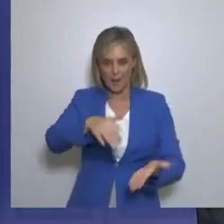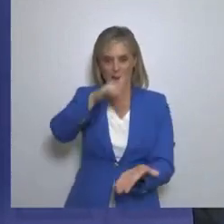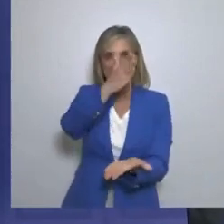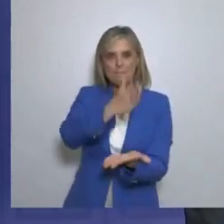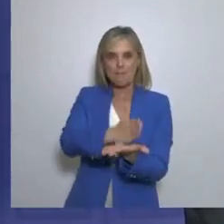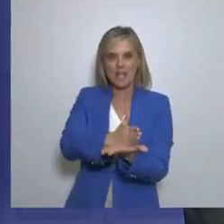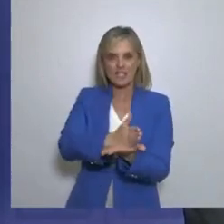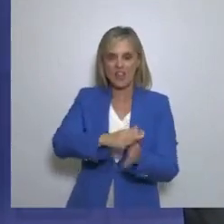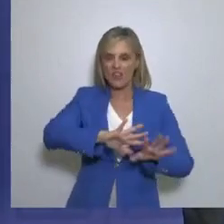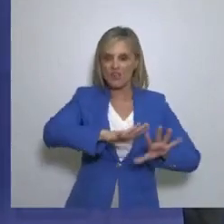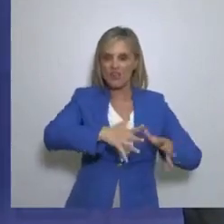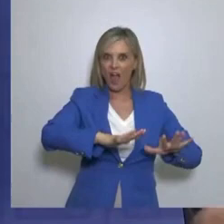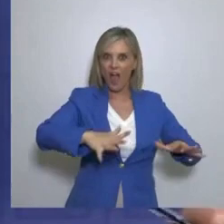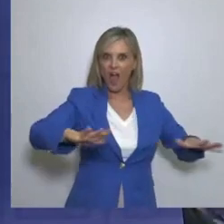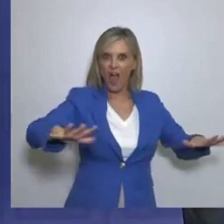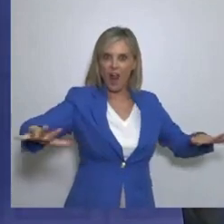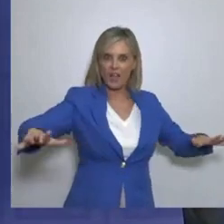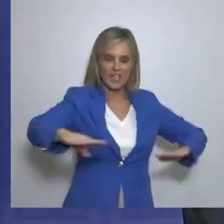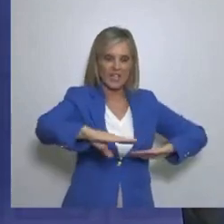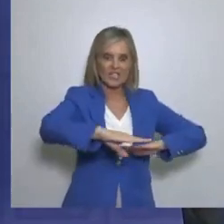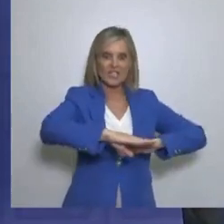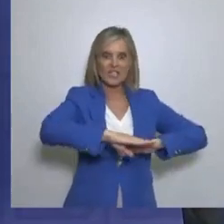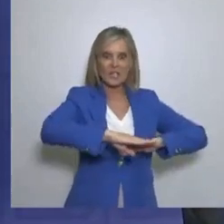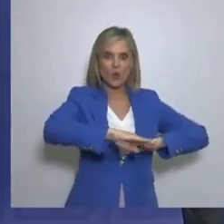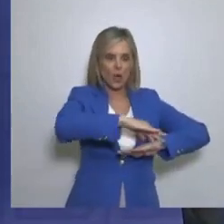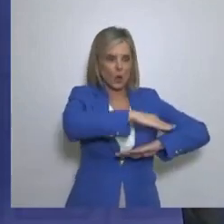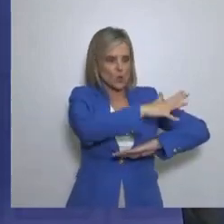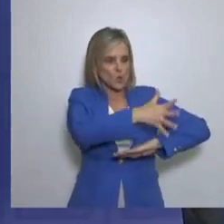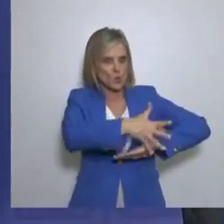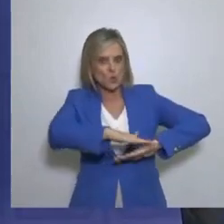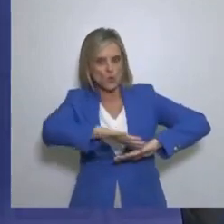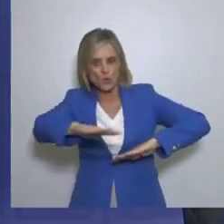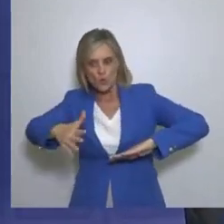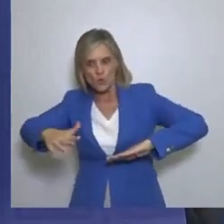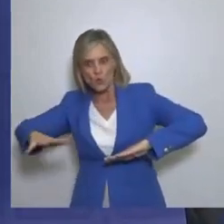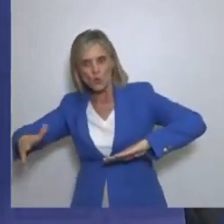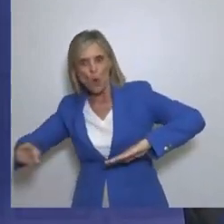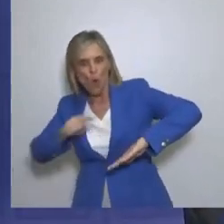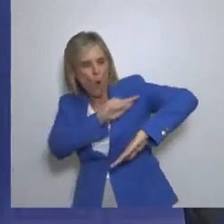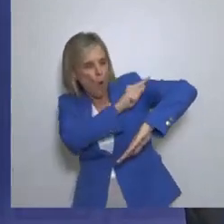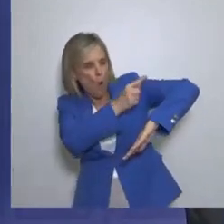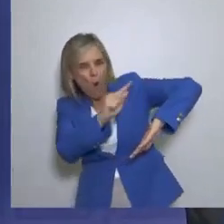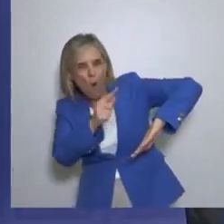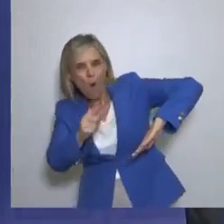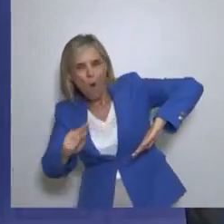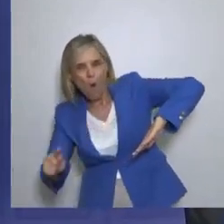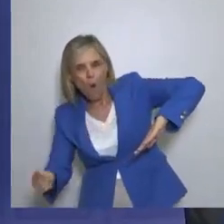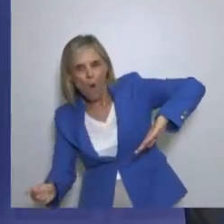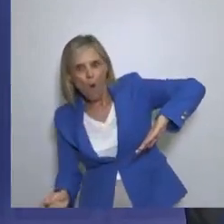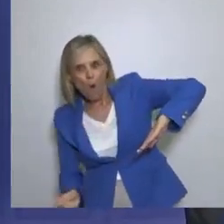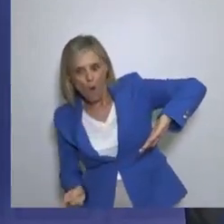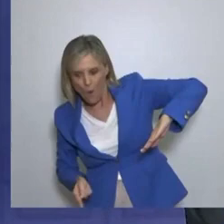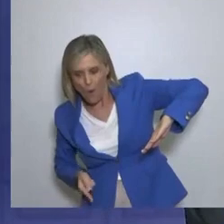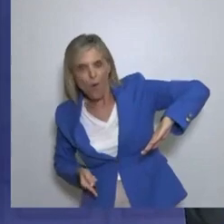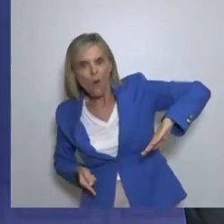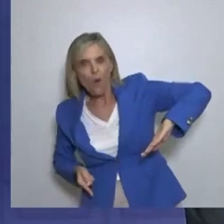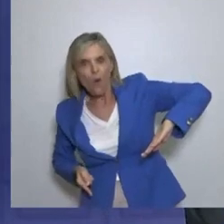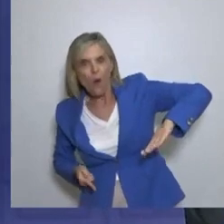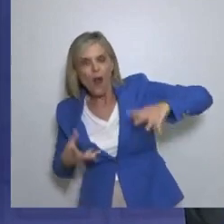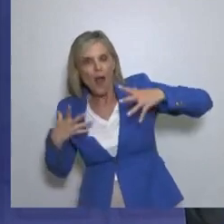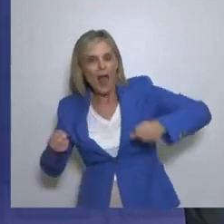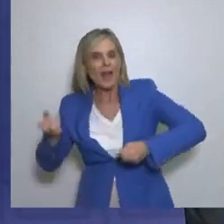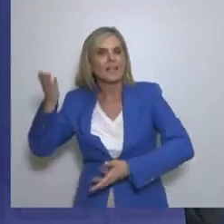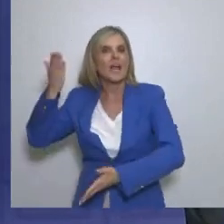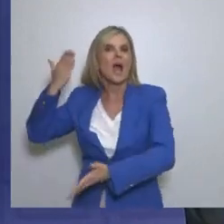ακτογραμμή Πραγματικά όσοι είναι τα σύνορα της Ευρώπης Έχει πραγματικά Μοναδικά αρχεία Ιερά